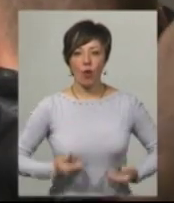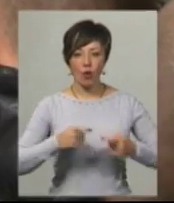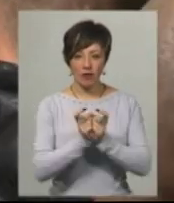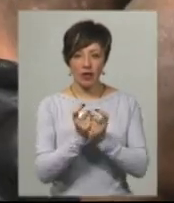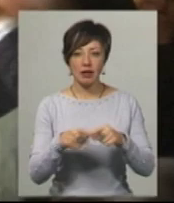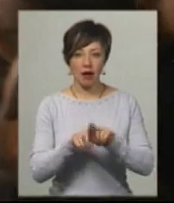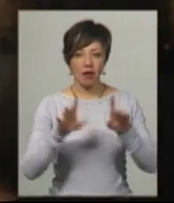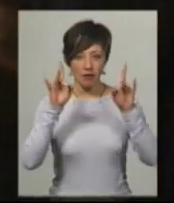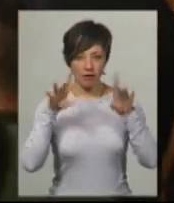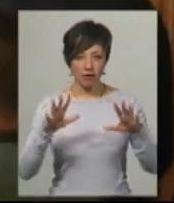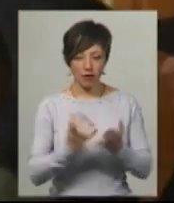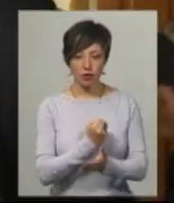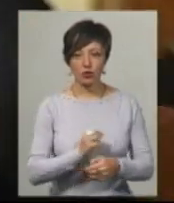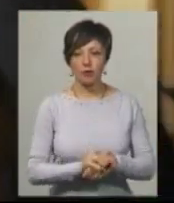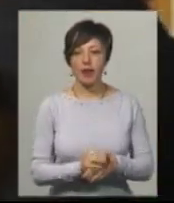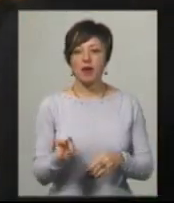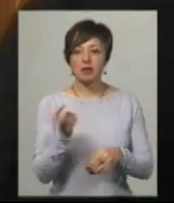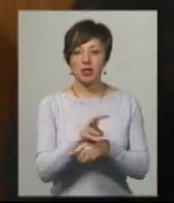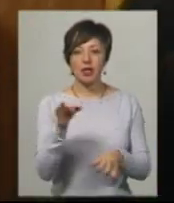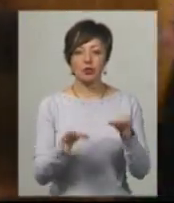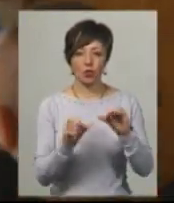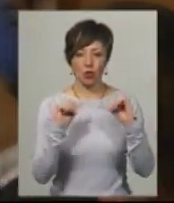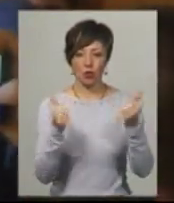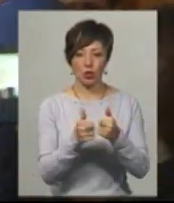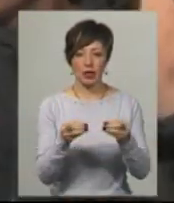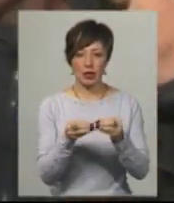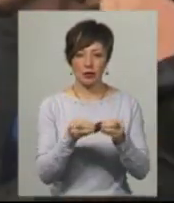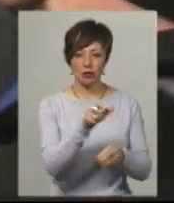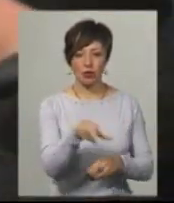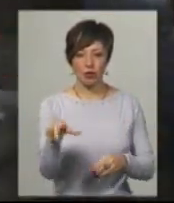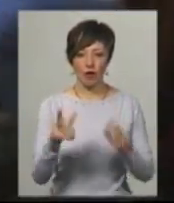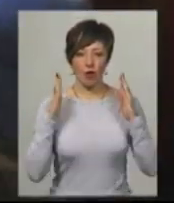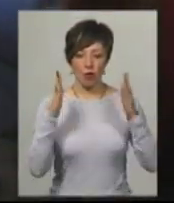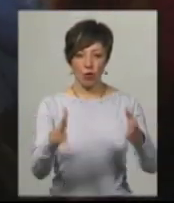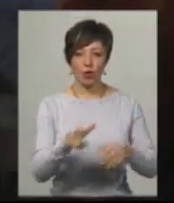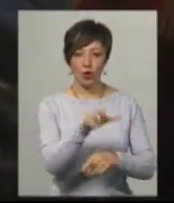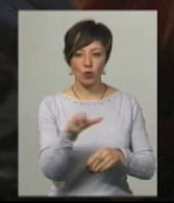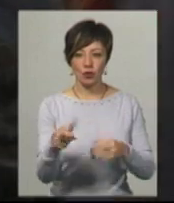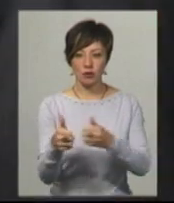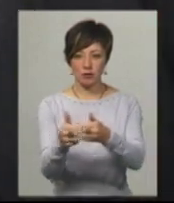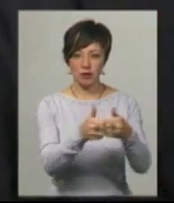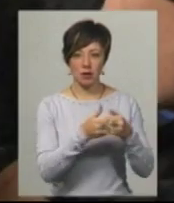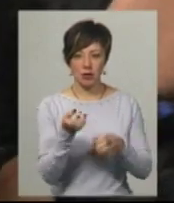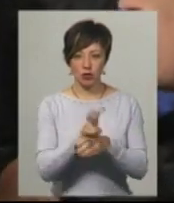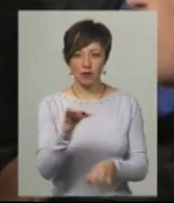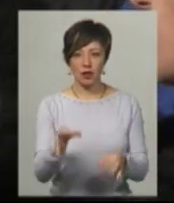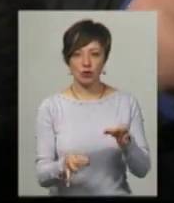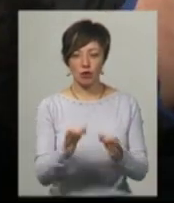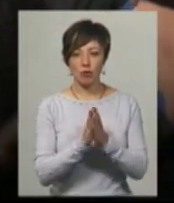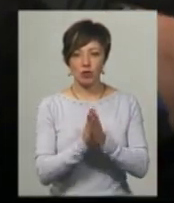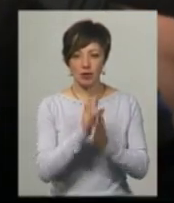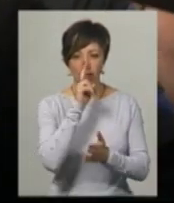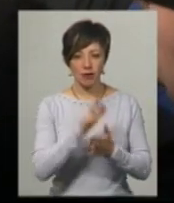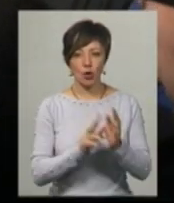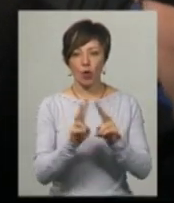що так вийшло. Артур Сороченко з'явився на суд в оточенні 10 чоловік. У холі його оточили люди, з котрими він прийшов на суд. Попросив